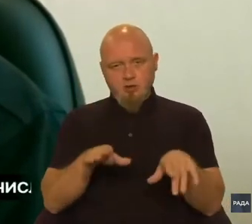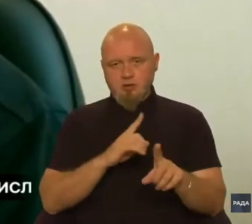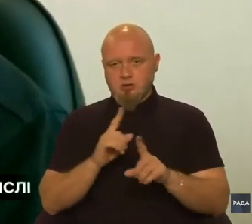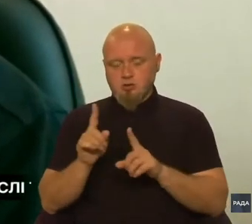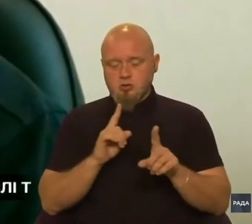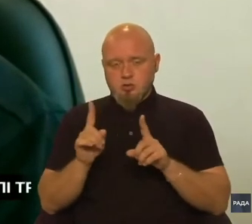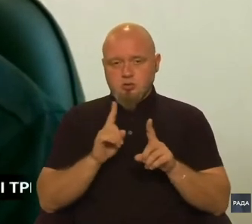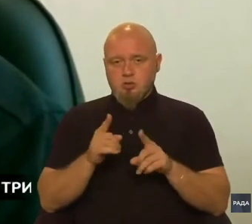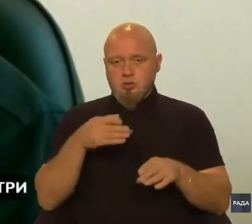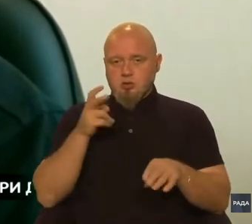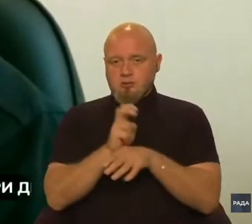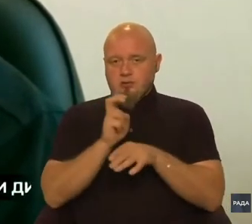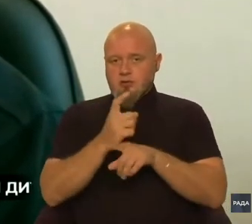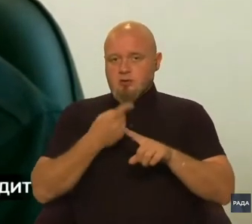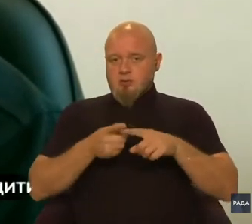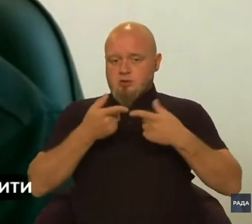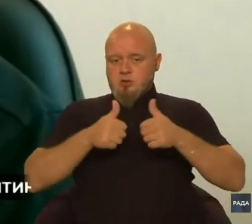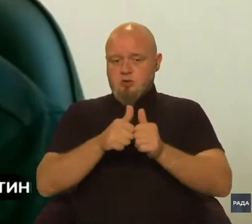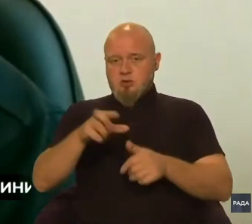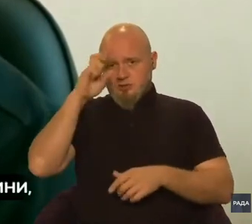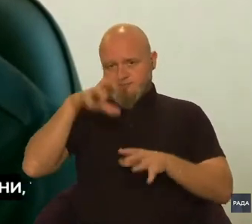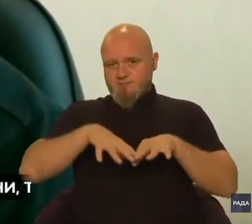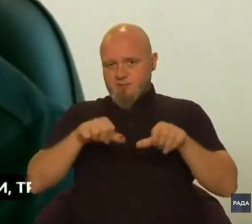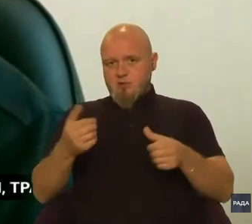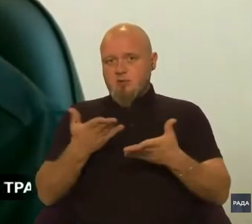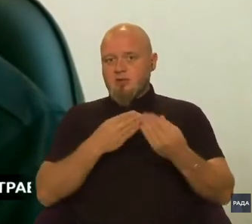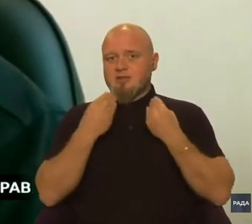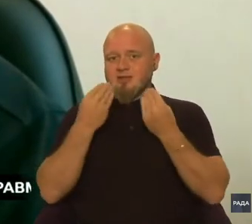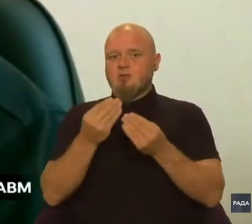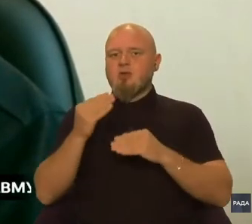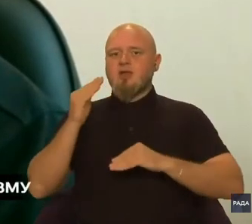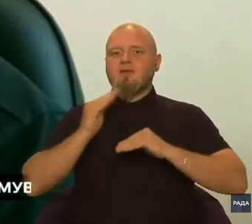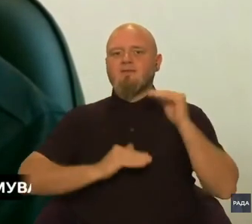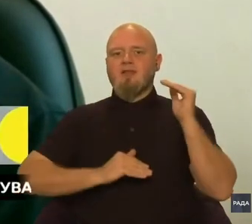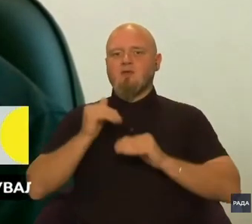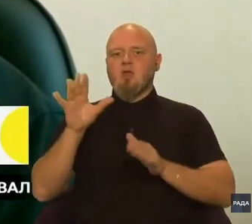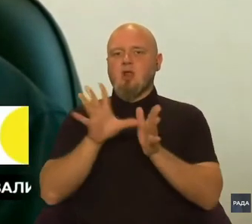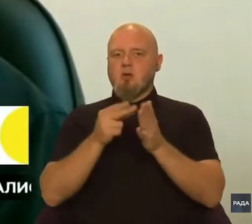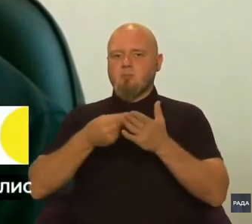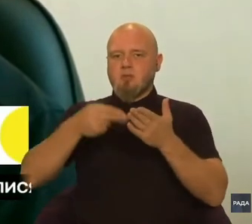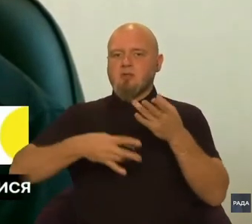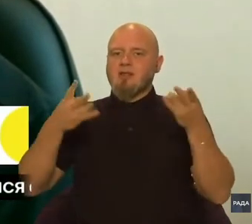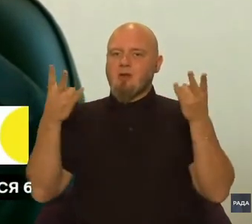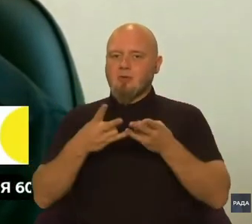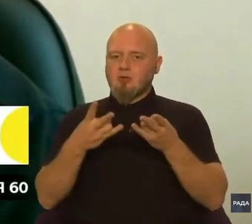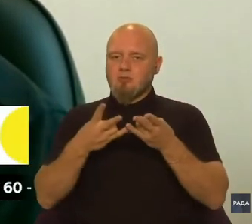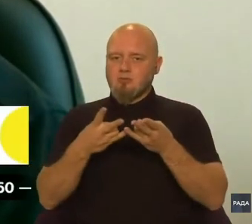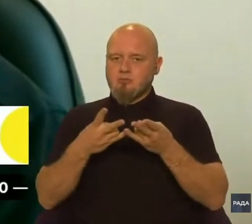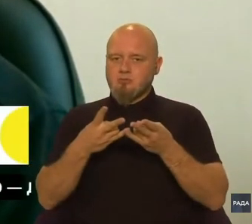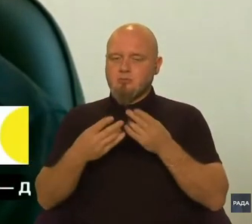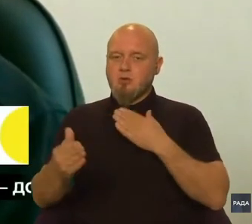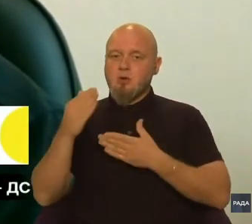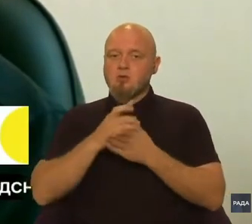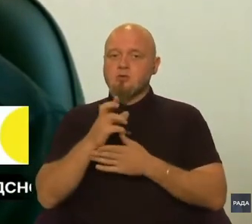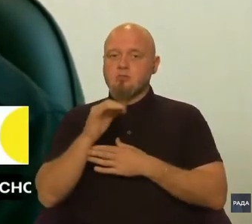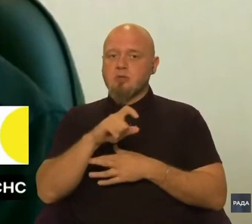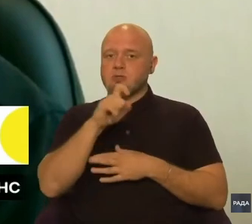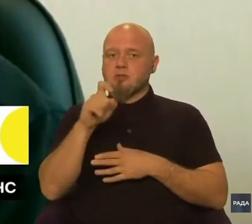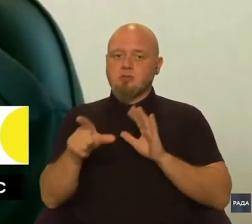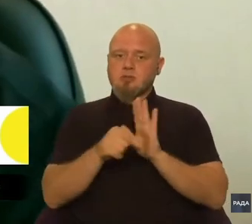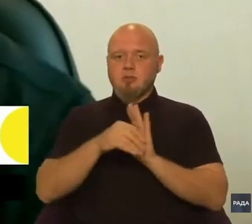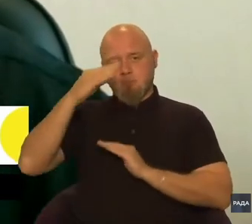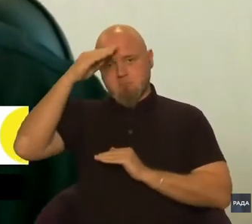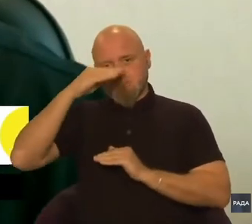що відвідувати ці органи державної влади, які надають кваліфікований електронний підпис, необхідно хоча б з одним батьком